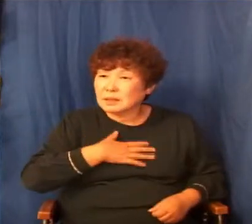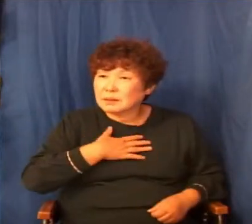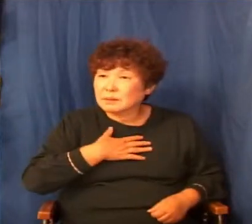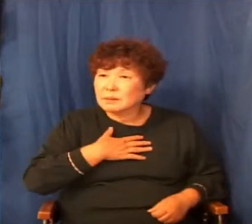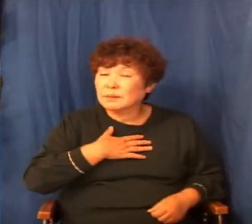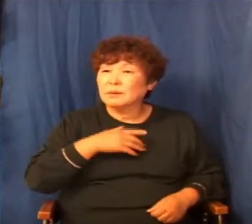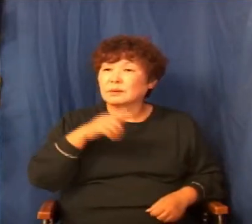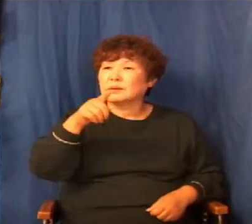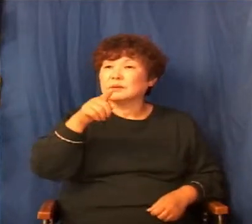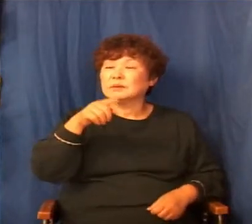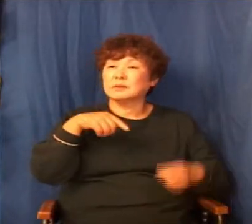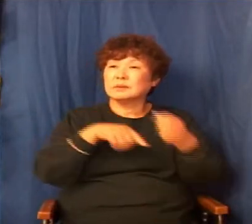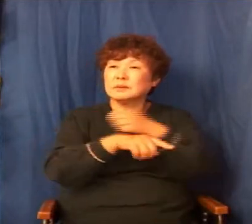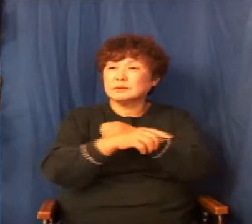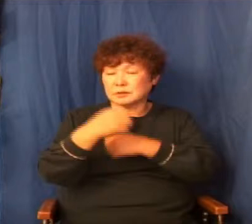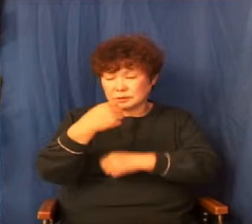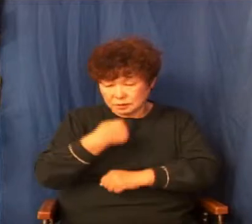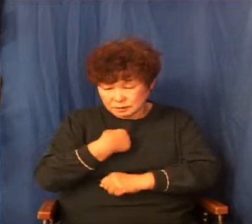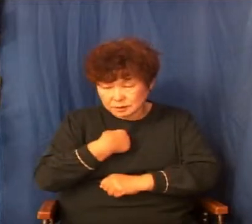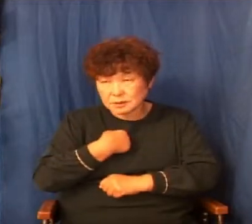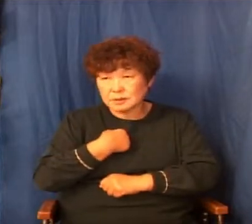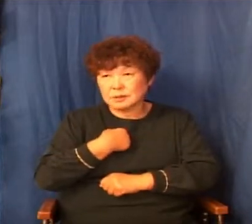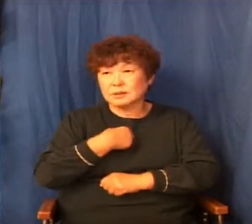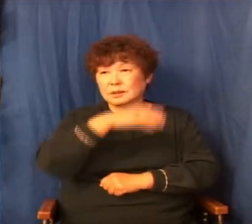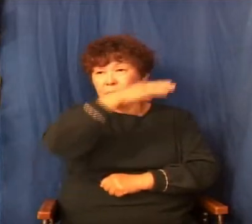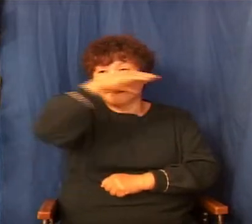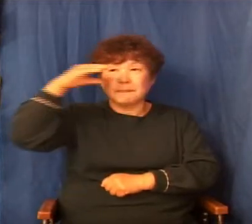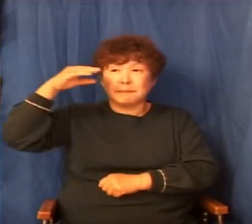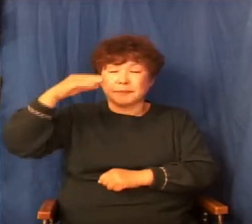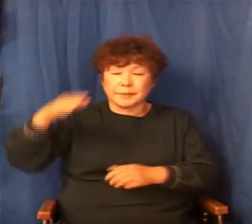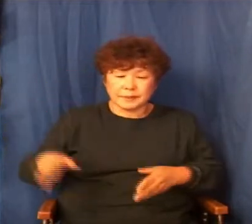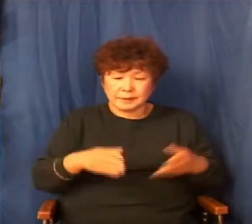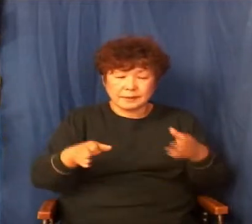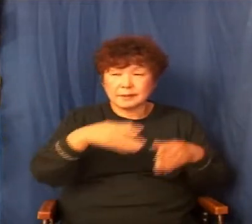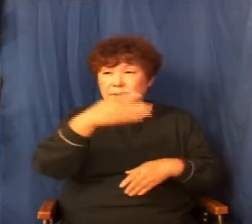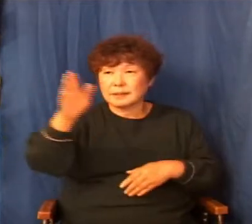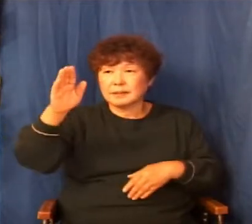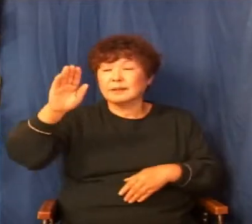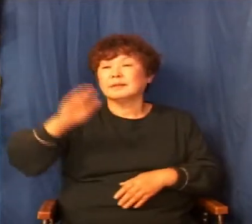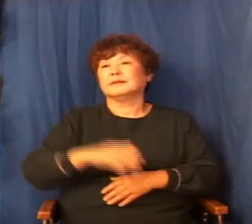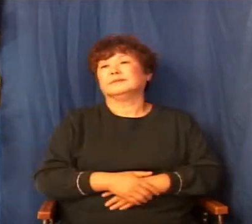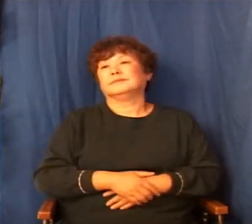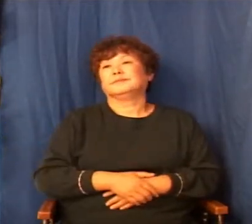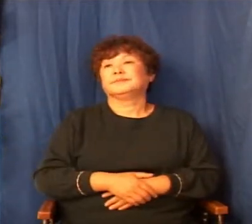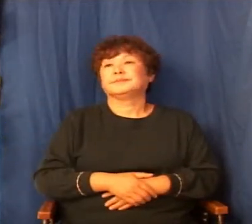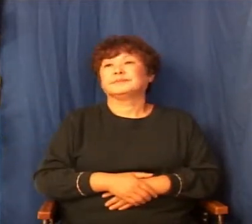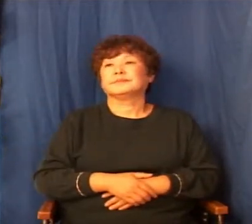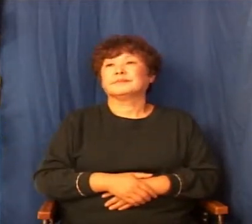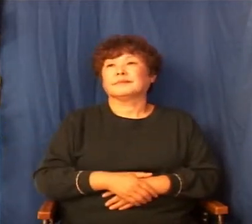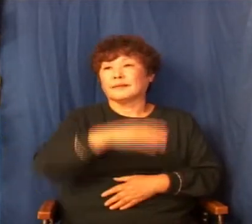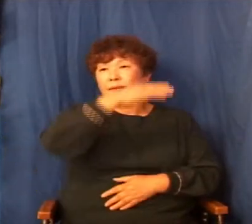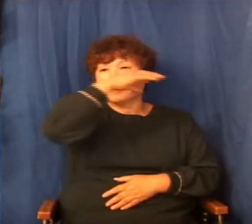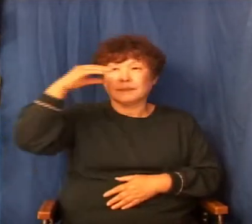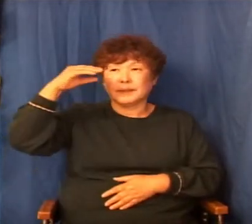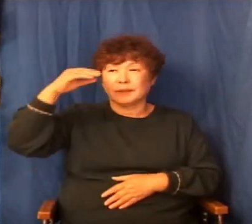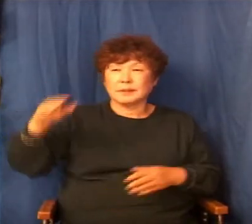그 뜻을 지키는 것이 정도로 가는 길이에요. 그런데 정도는 늘